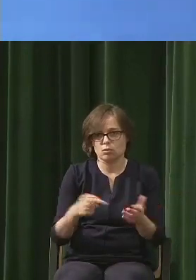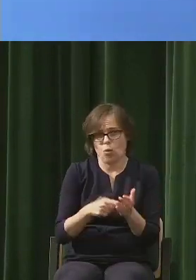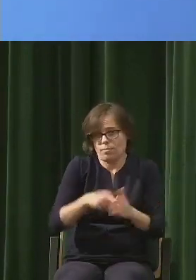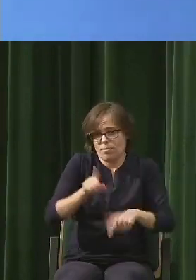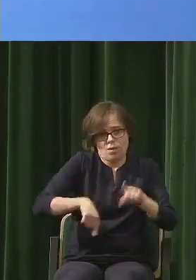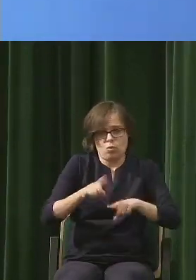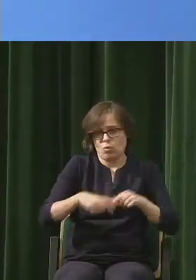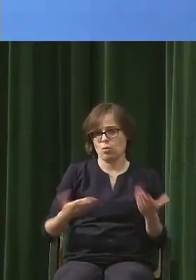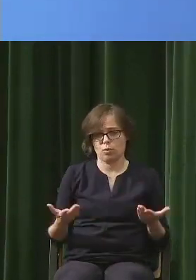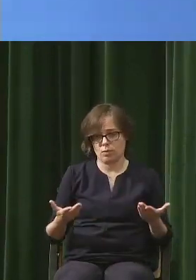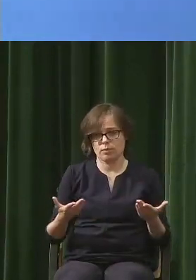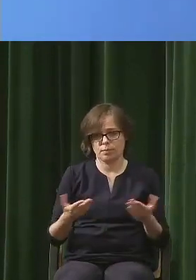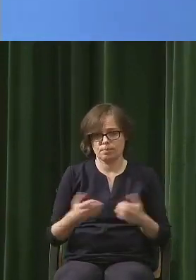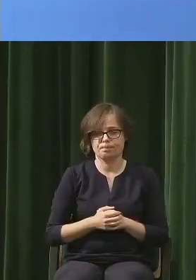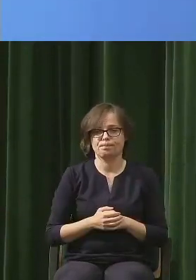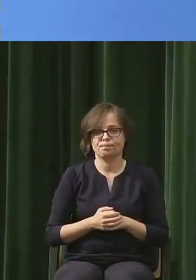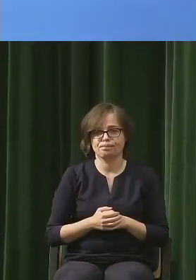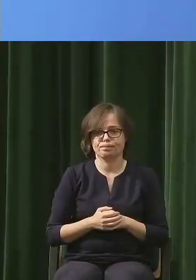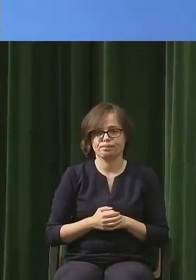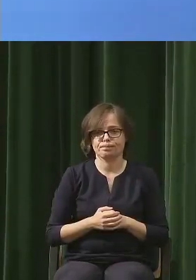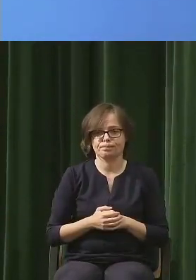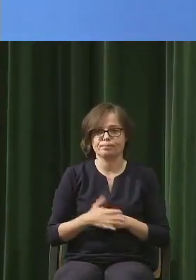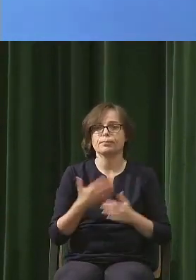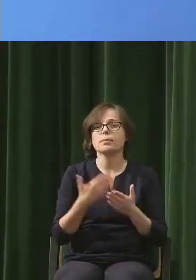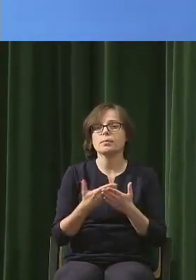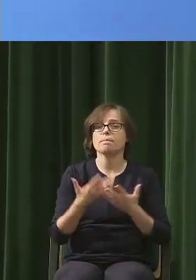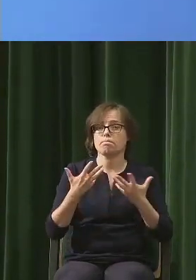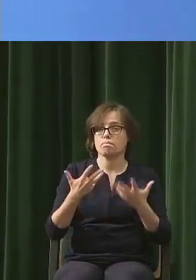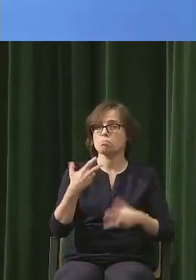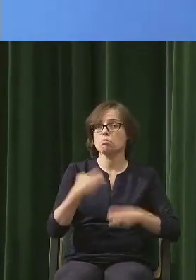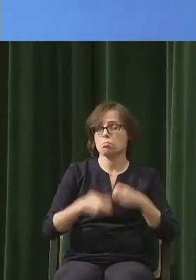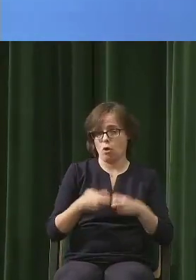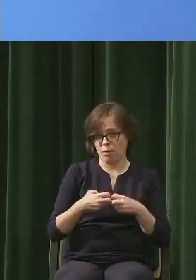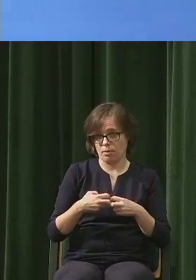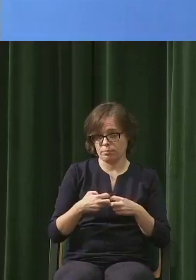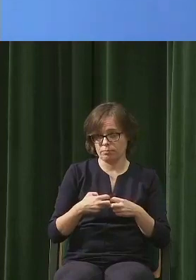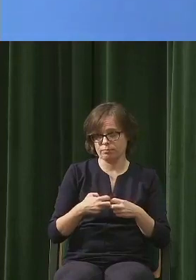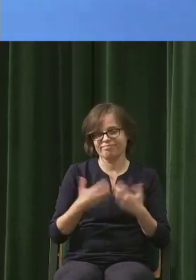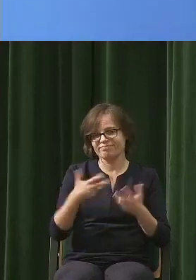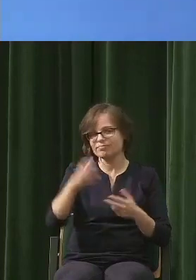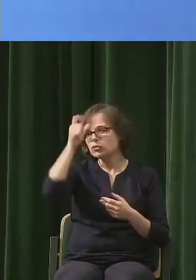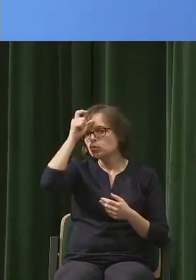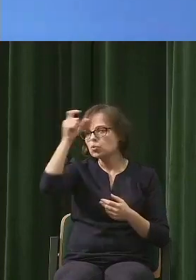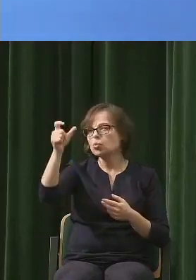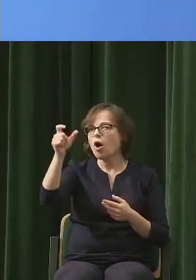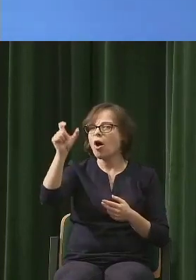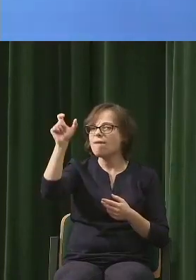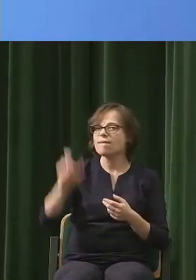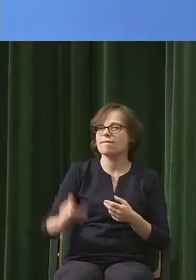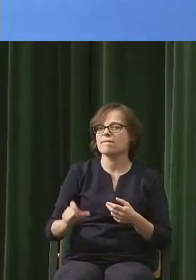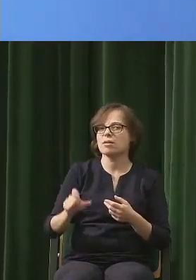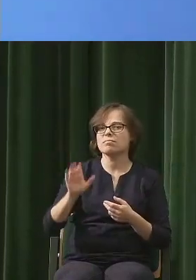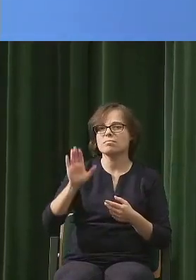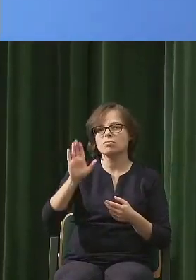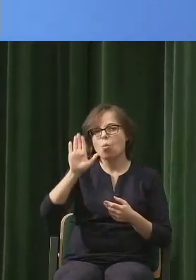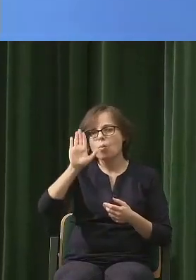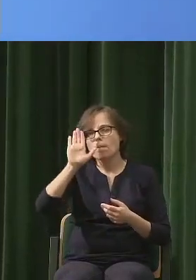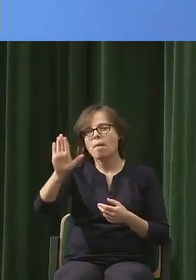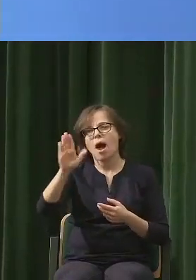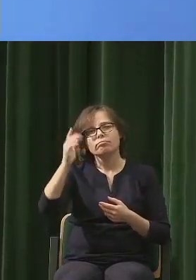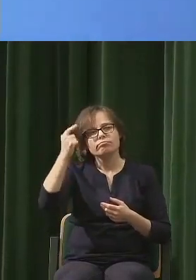naturalnym. W związku z tym problem tylko polega na tym, że człowiek ma niesamowicą moc twórczą,